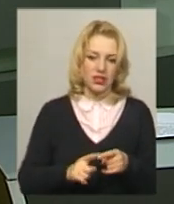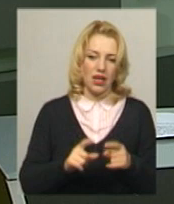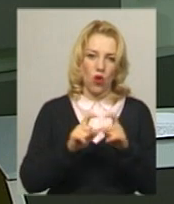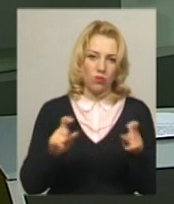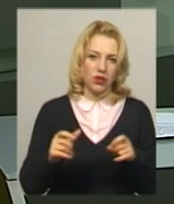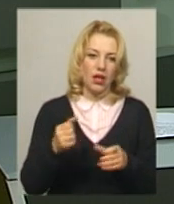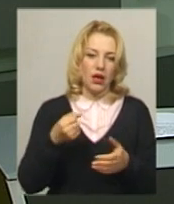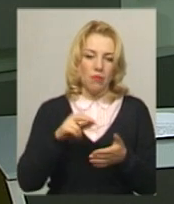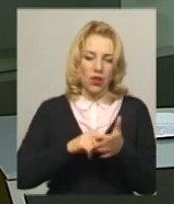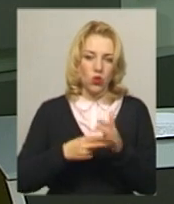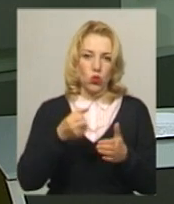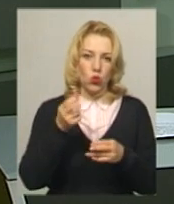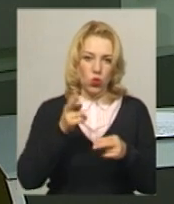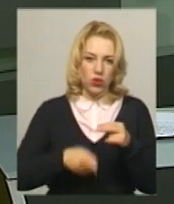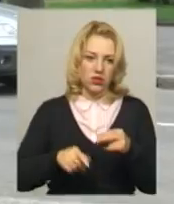до кінця цього року.